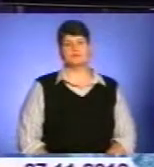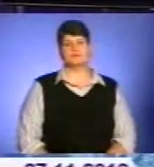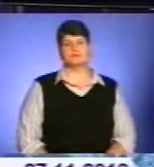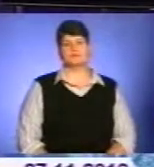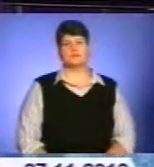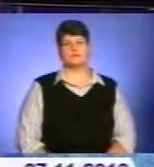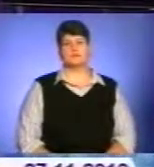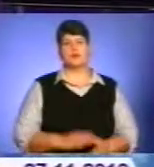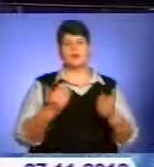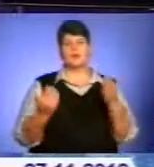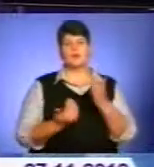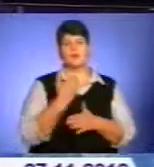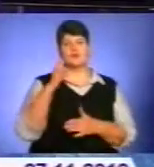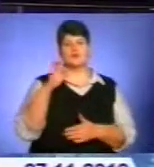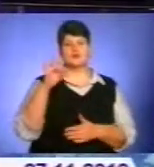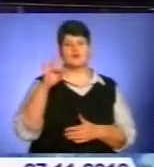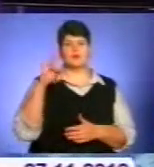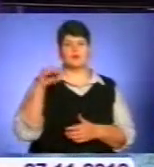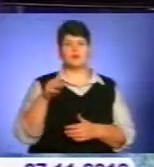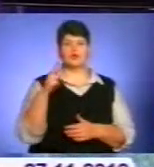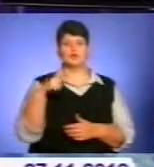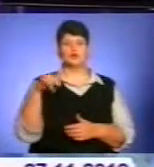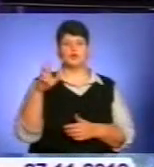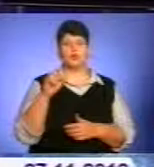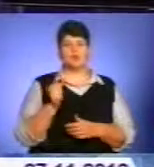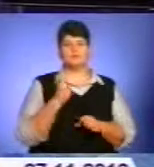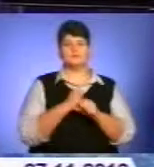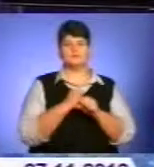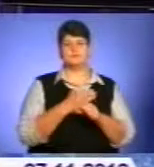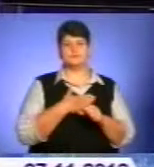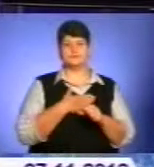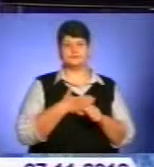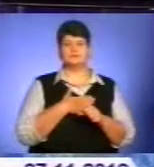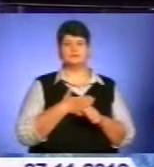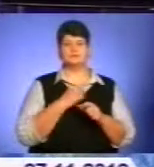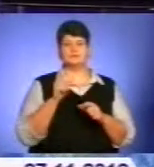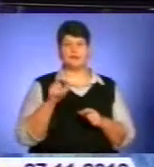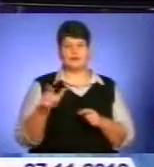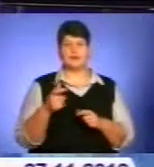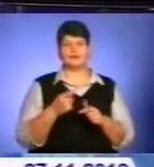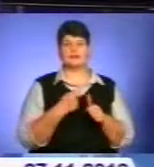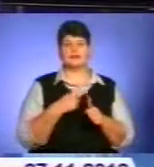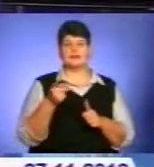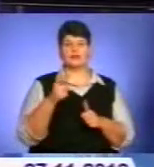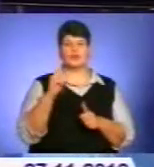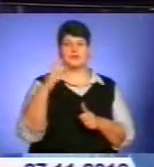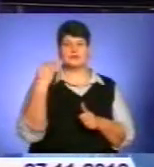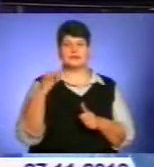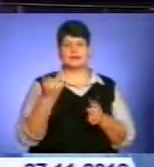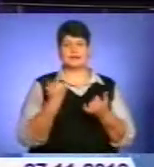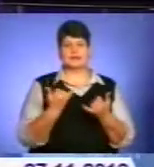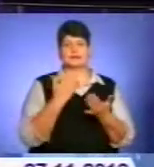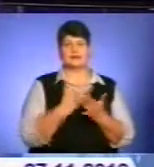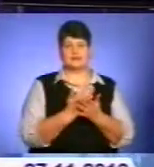Новий сорт дуба вивели наші лісівники і селекціонери. Його назвали Тернопільський і зараз він перебуває на реєстрації в